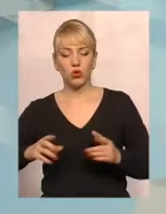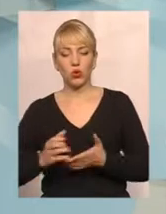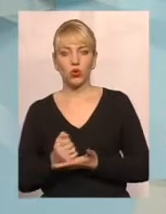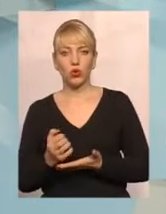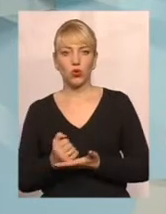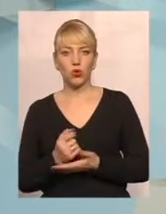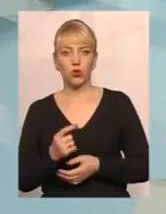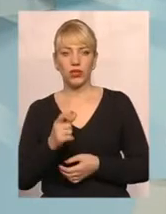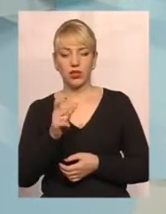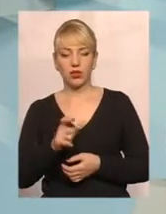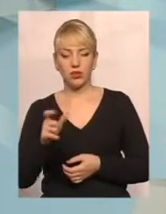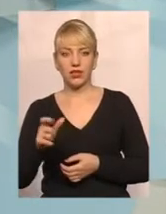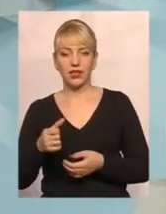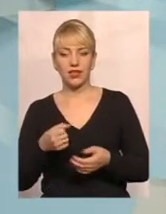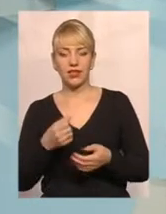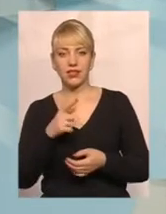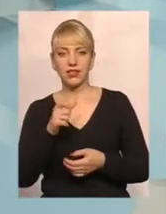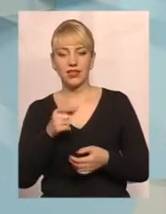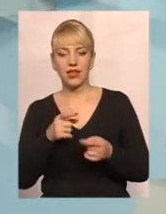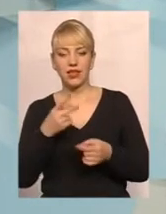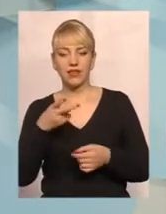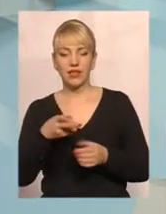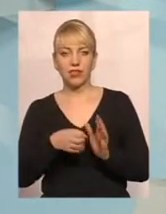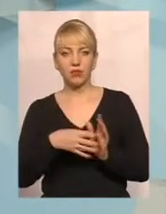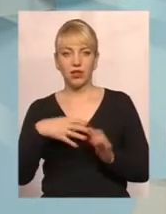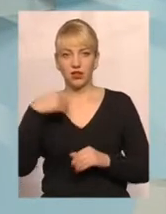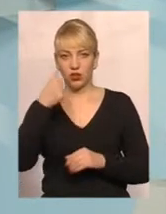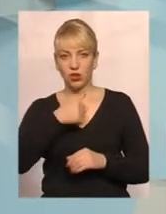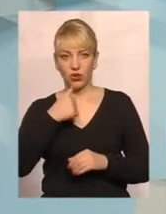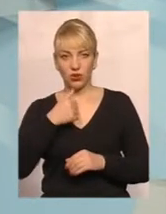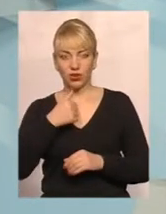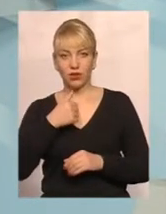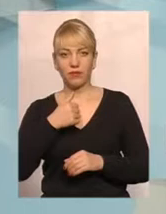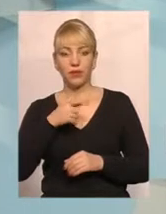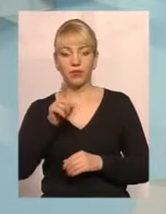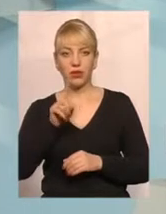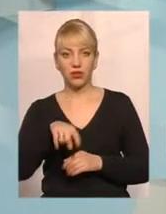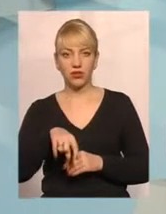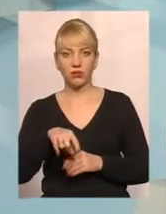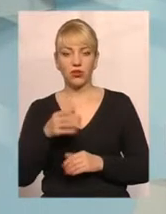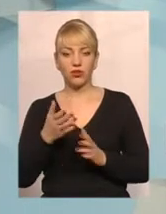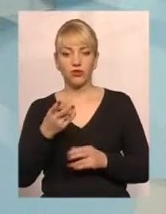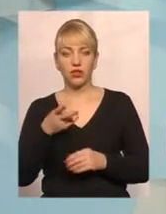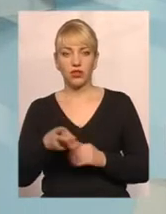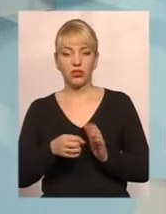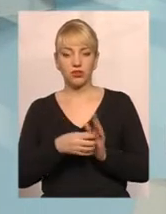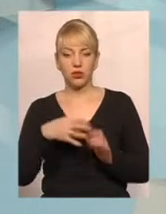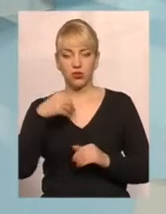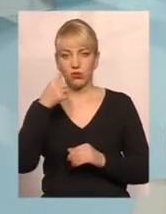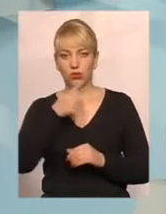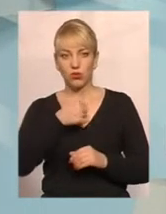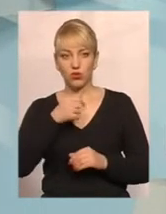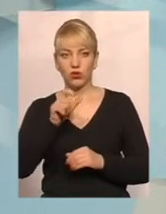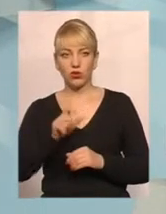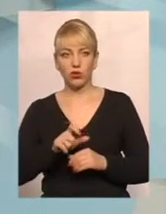громадян за 2015 рік. При цьому, якщо у 2015 році у